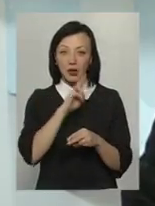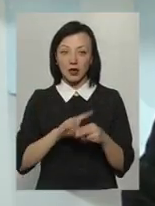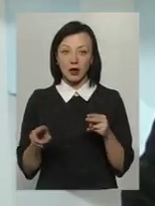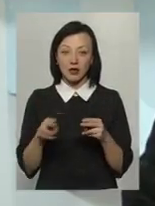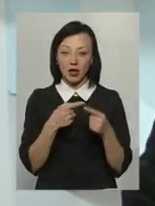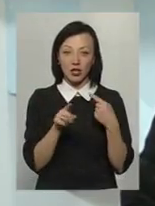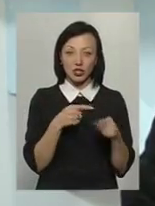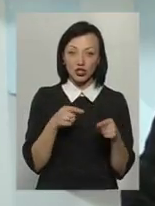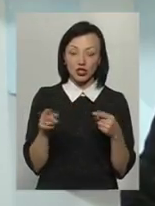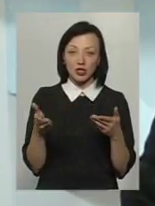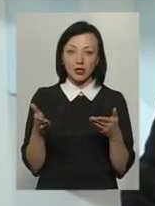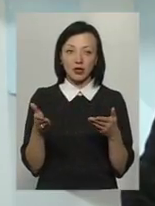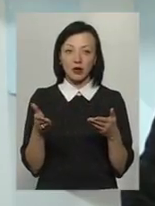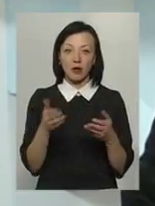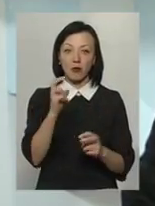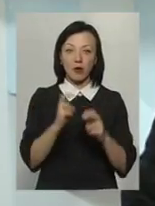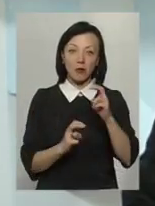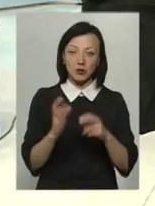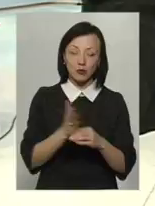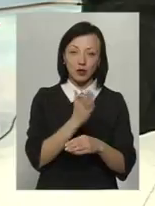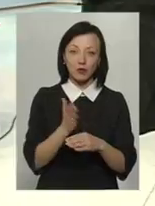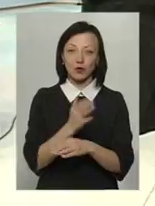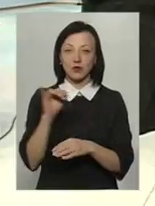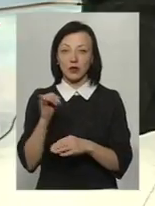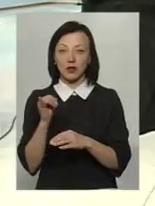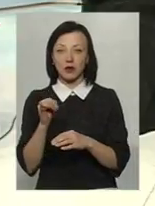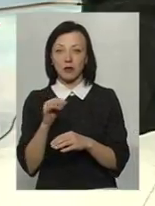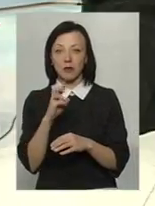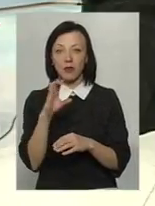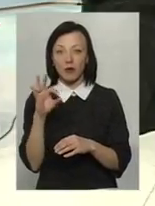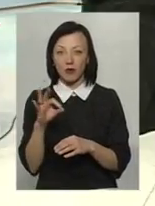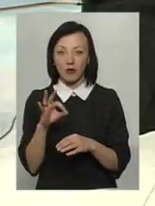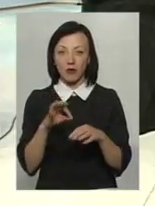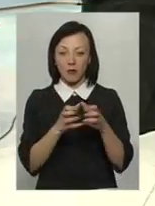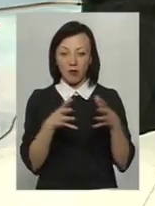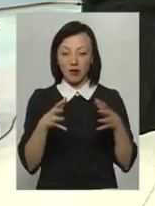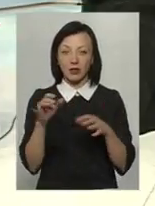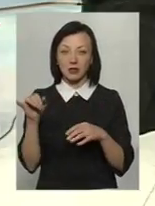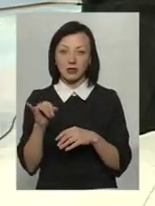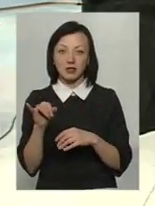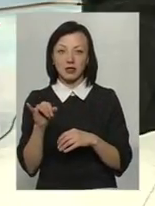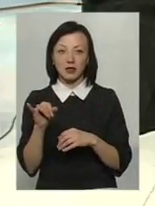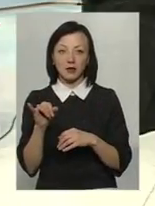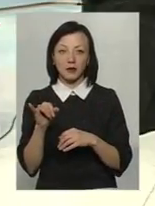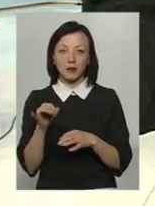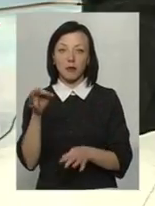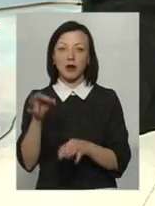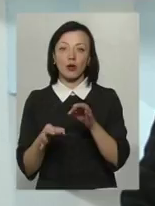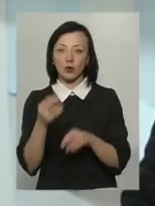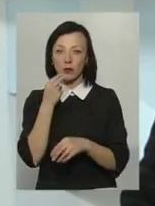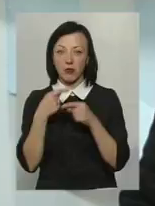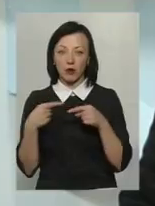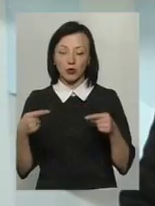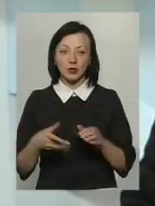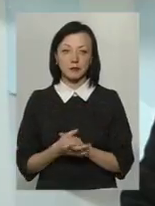розвиття промышленного производства, якої-то біомаси і, дійсно, природні продукти.